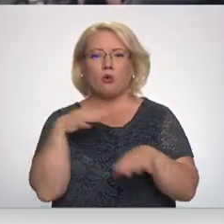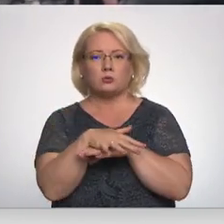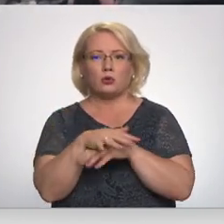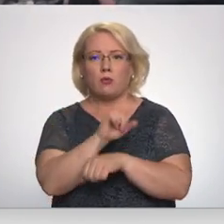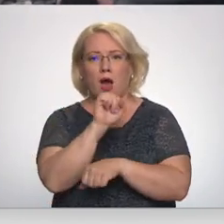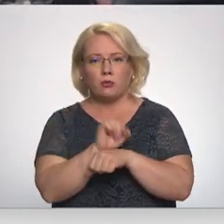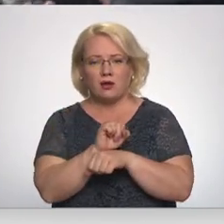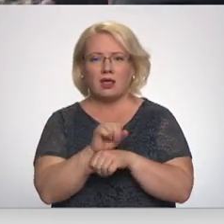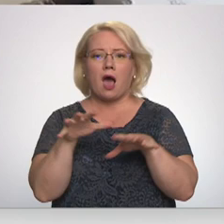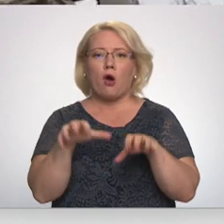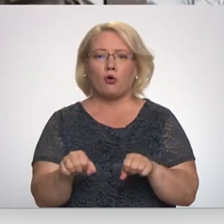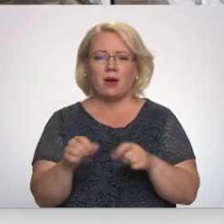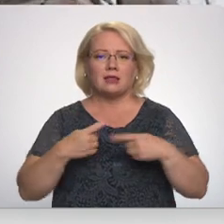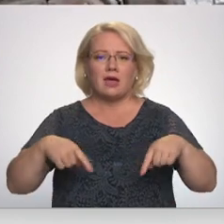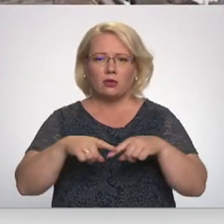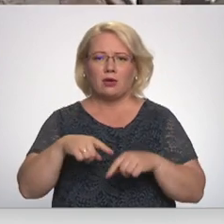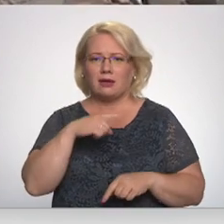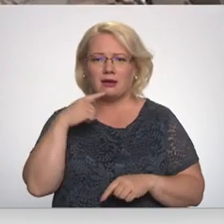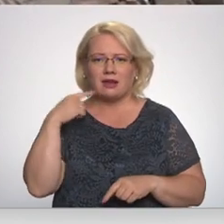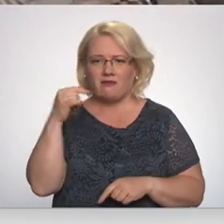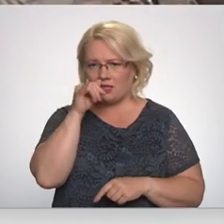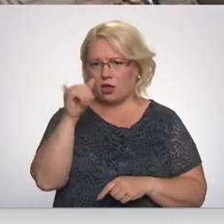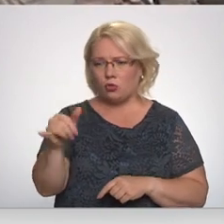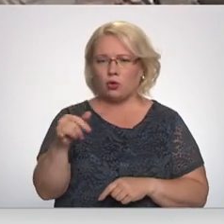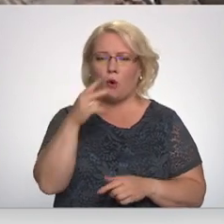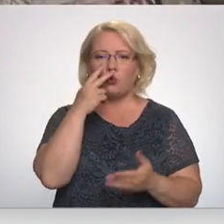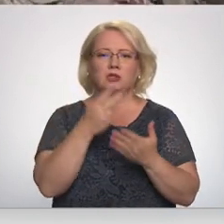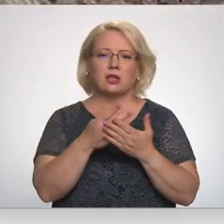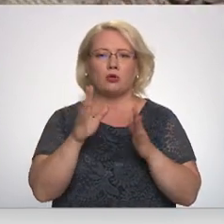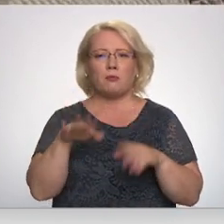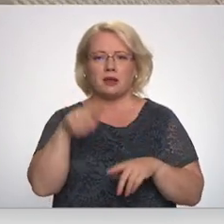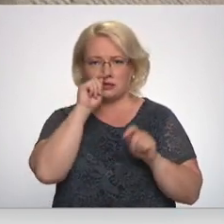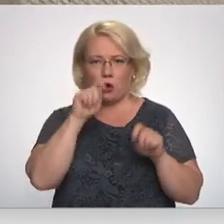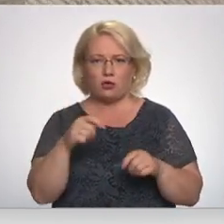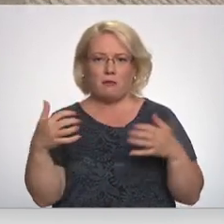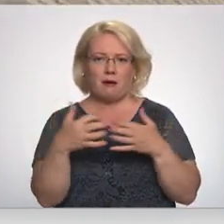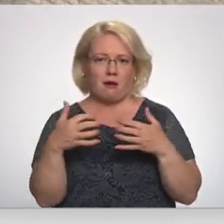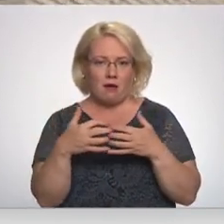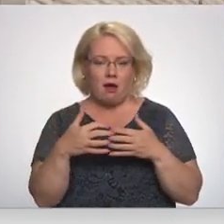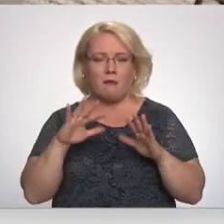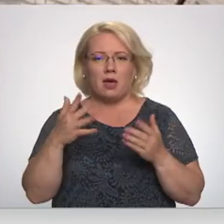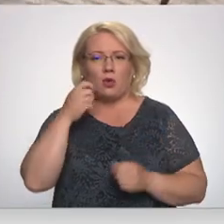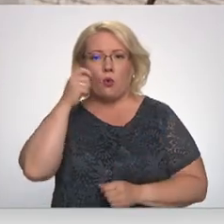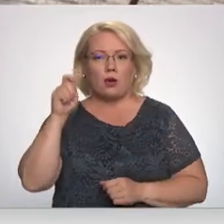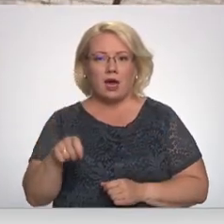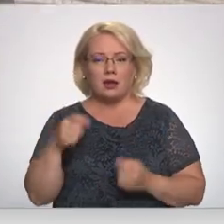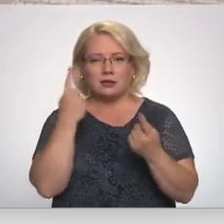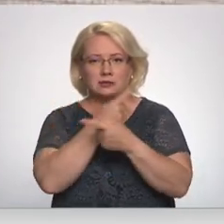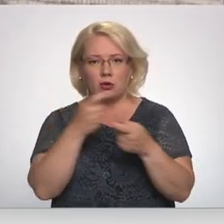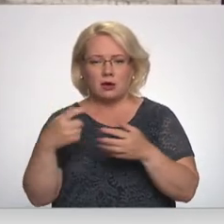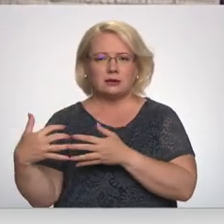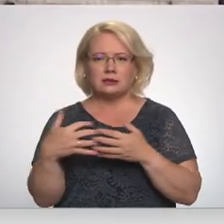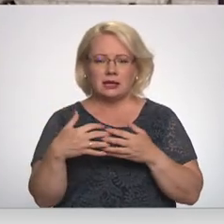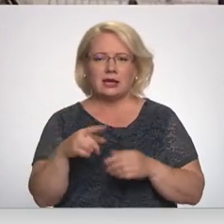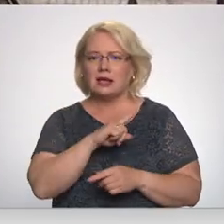okupētās teritorijas Krievija neatdot, jo tas būtu uzskatāms par zaudējumu kara laukā. Bet Ukraiņa vairāk kārt ziņojusi, ka cīnīsies līdz